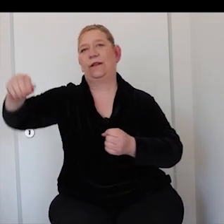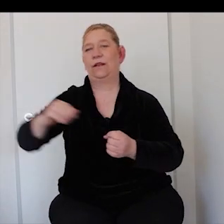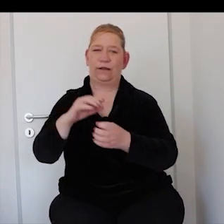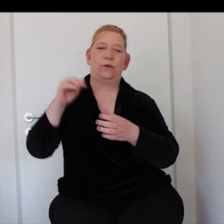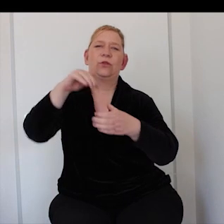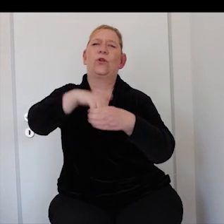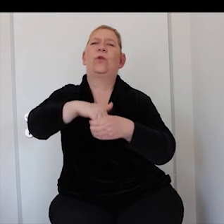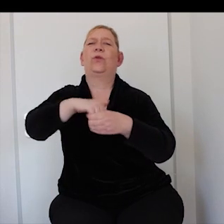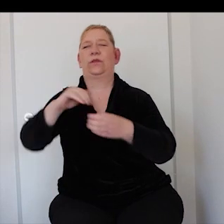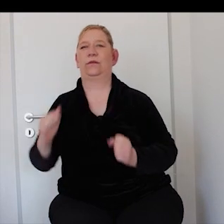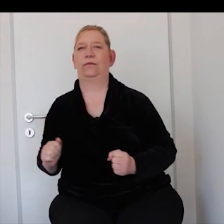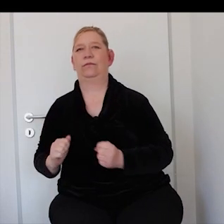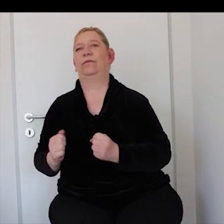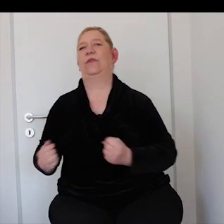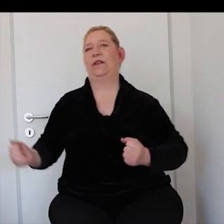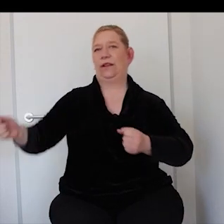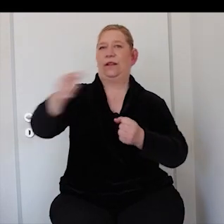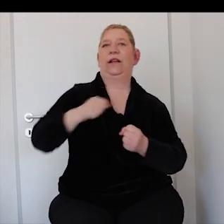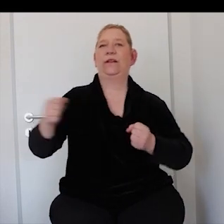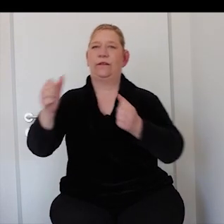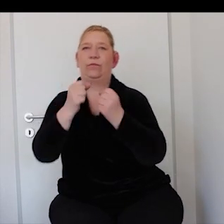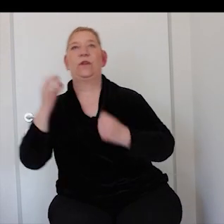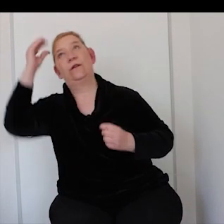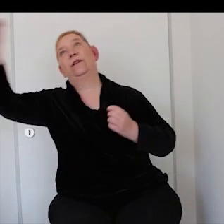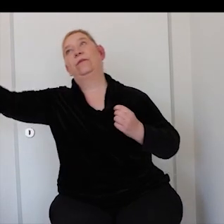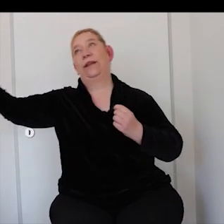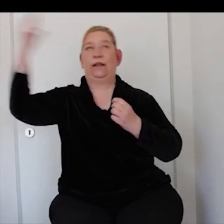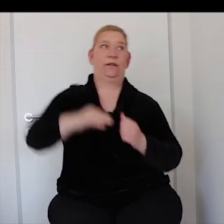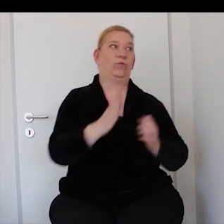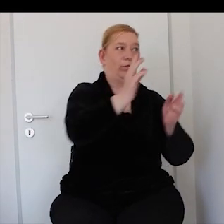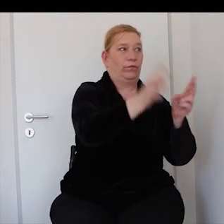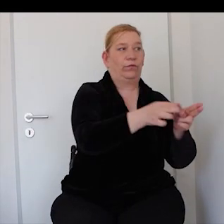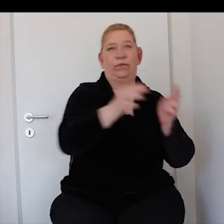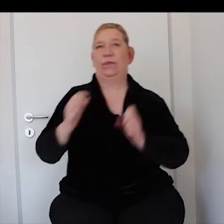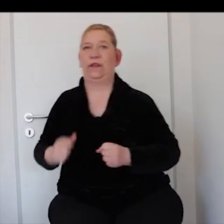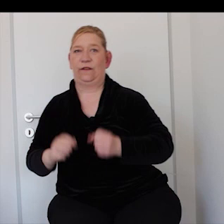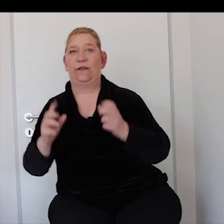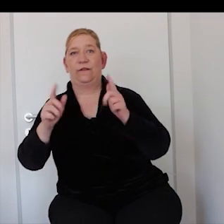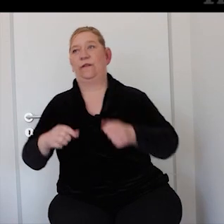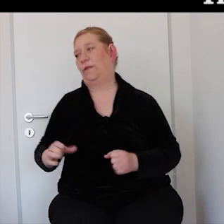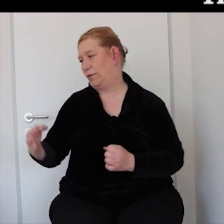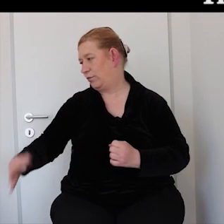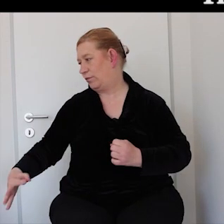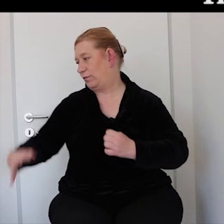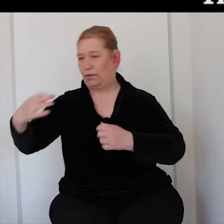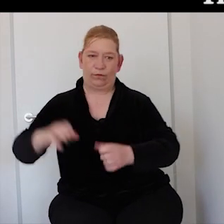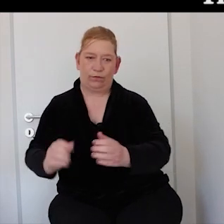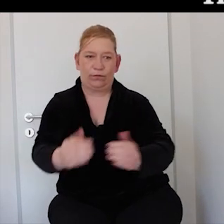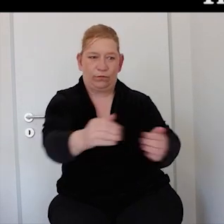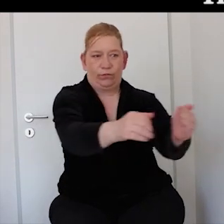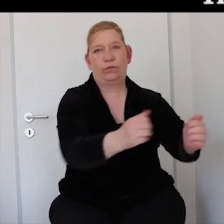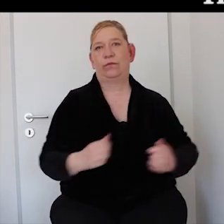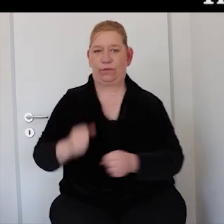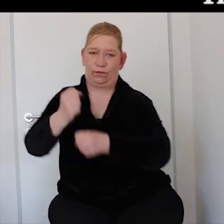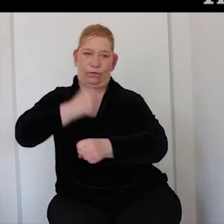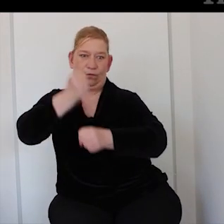Wir brauchen alle mehr Inklusion Wir können so viel voneinander lernen So viel und noch mehr Ein Kind will in die Kita, in